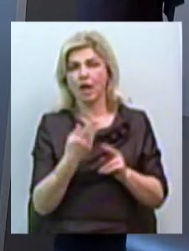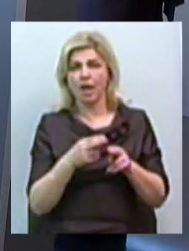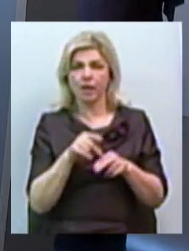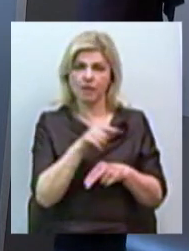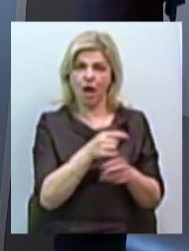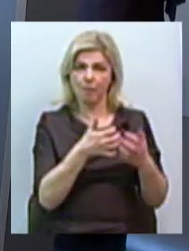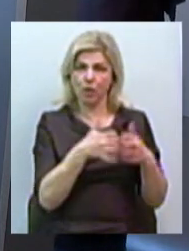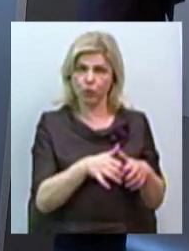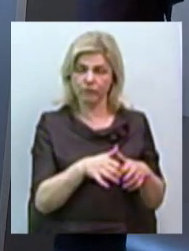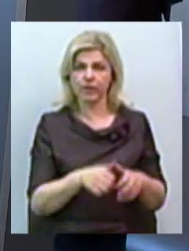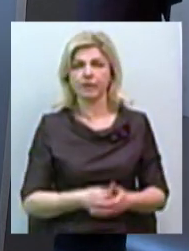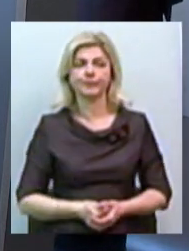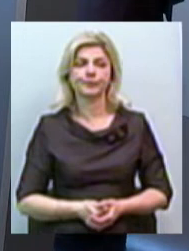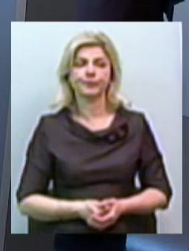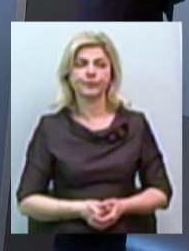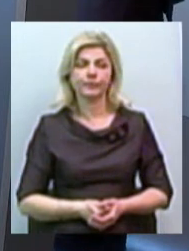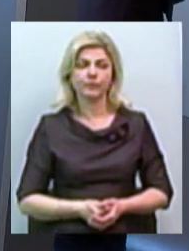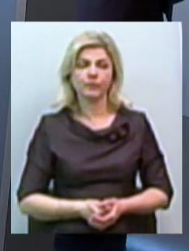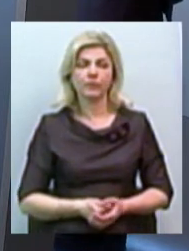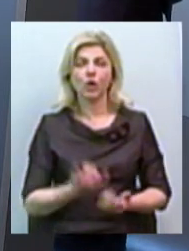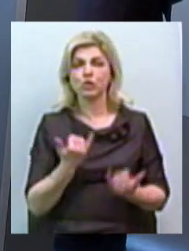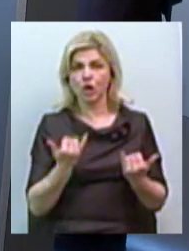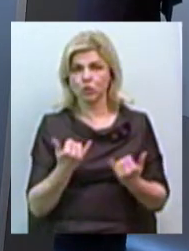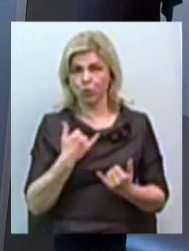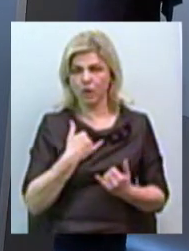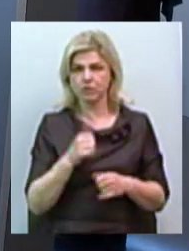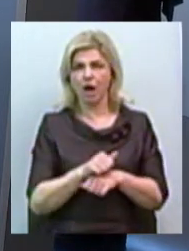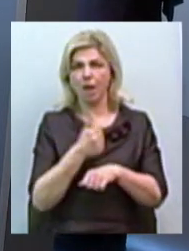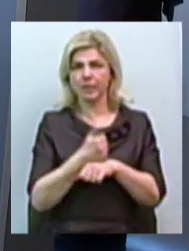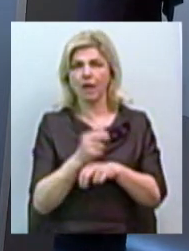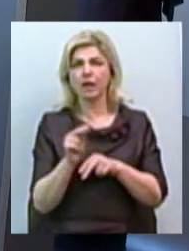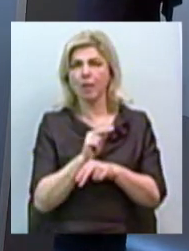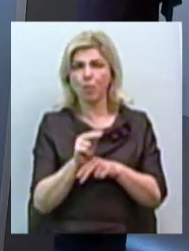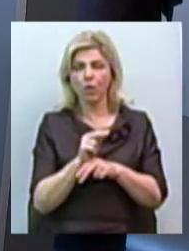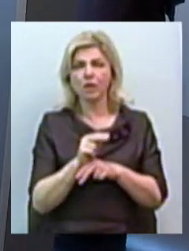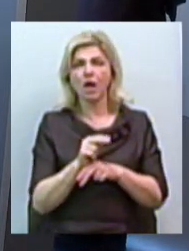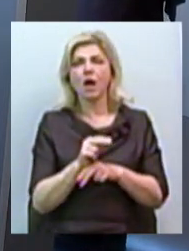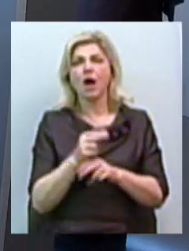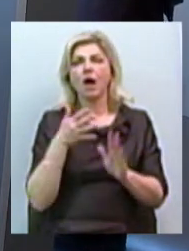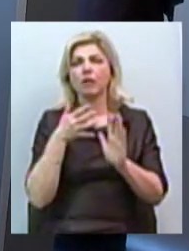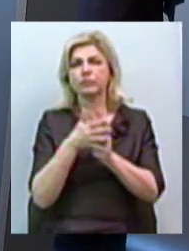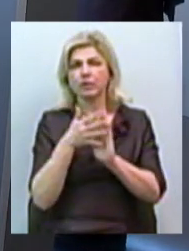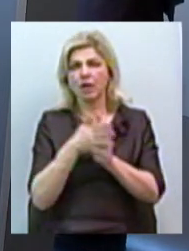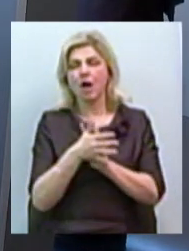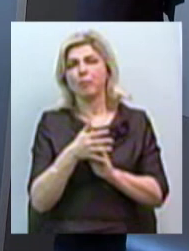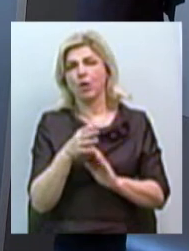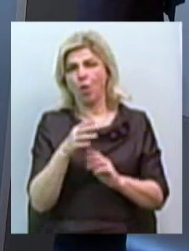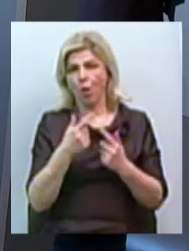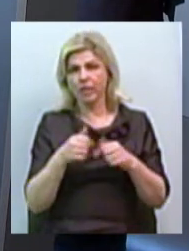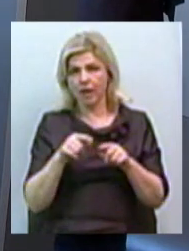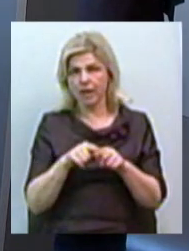В данный момент у нас идет ремонт, капитальный ремонт радиологического отделения, который выполняется за